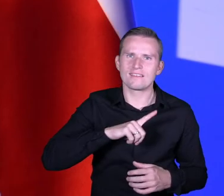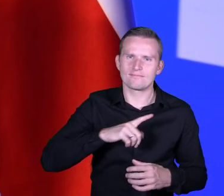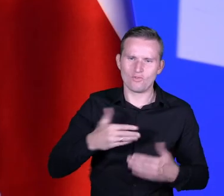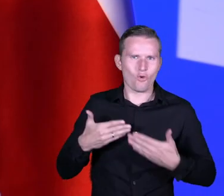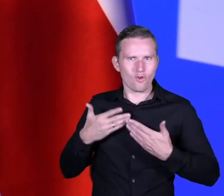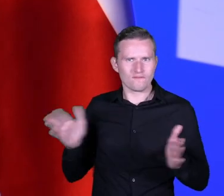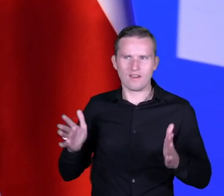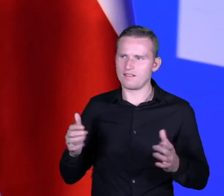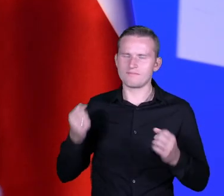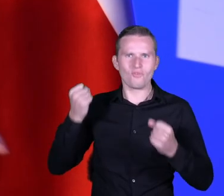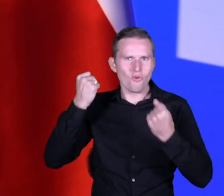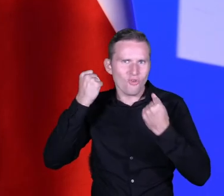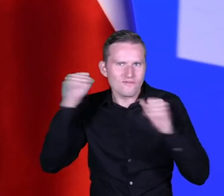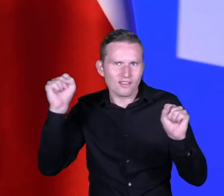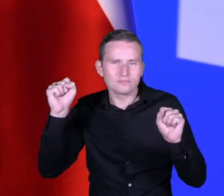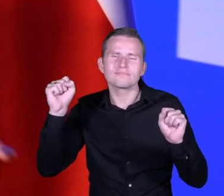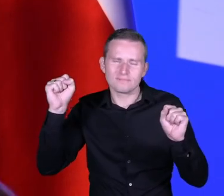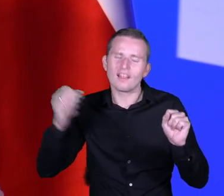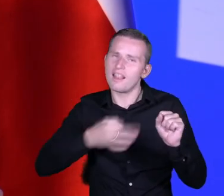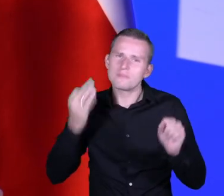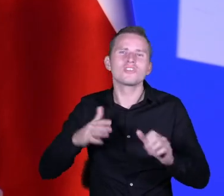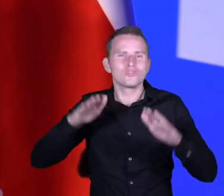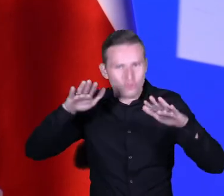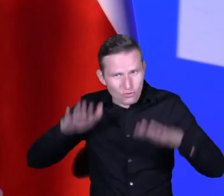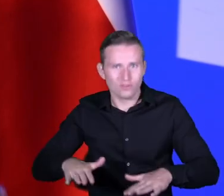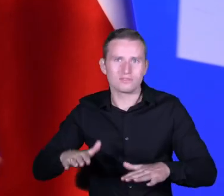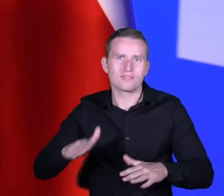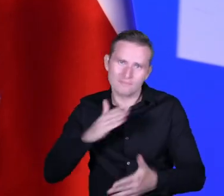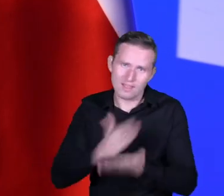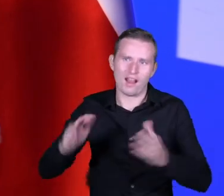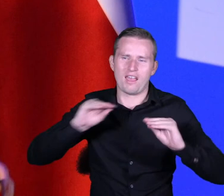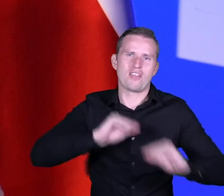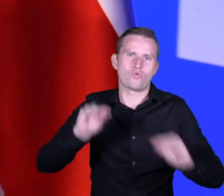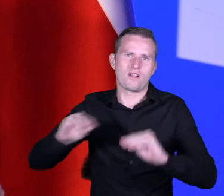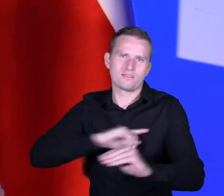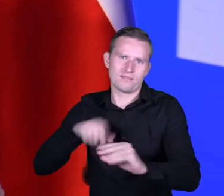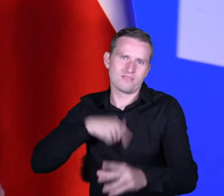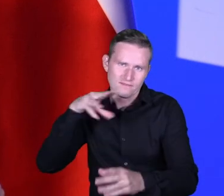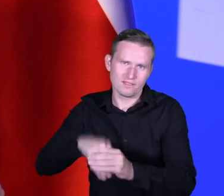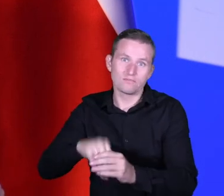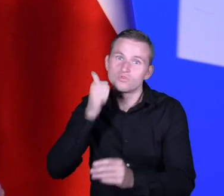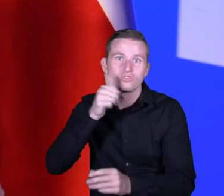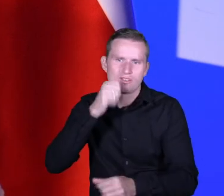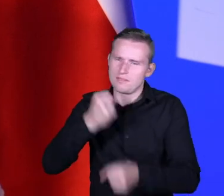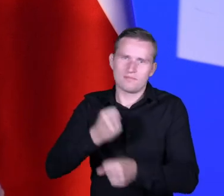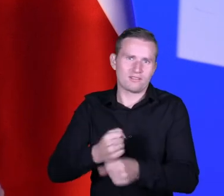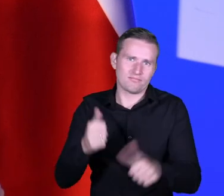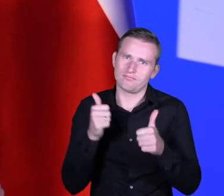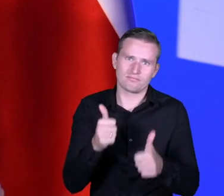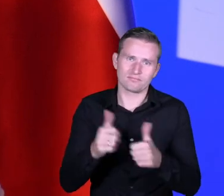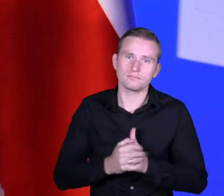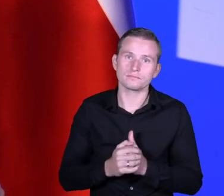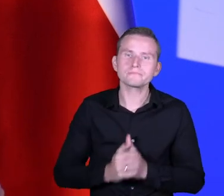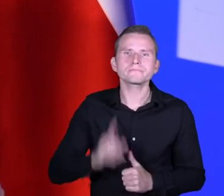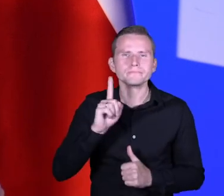przy tej odwadze, którą mamy, żebyśmy jednak zostali i robili tę dobrą robotę, którą każdego dnia wykonujemy, ale z drugiej